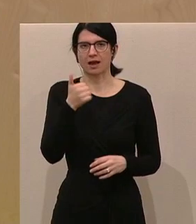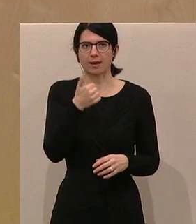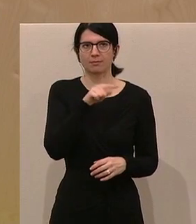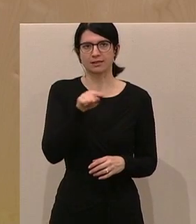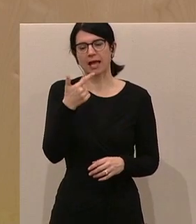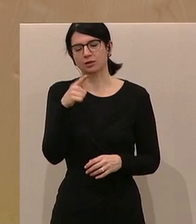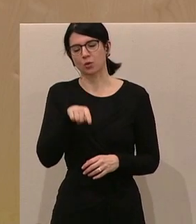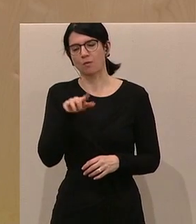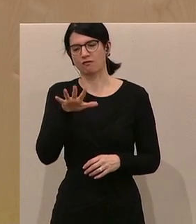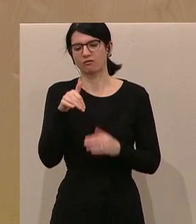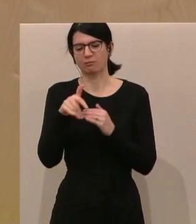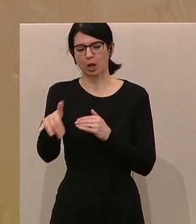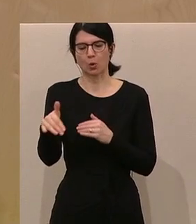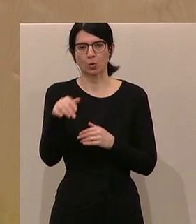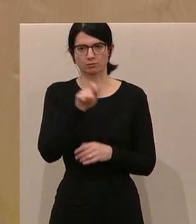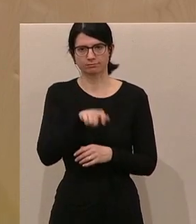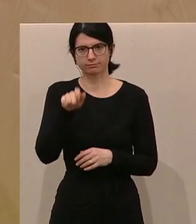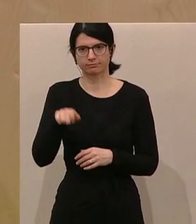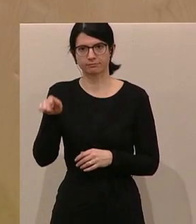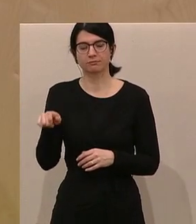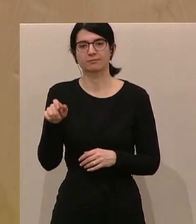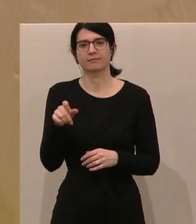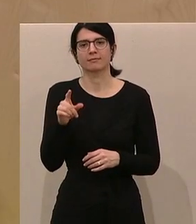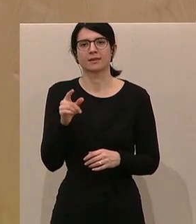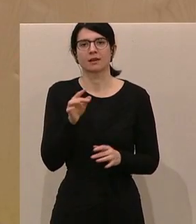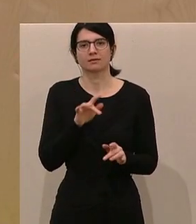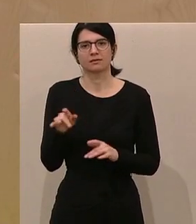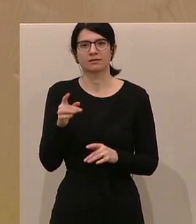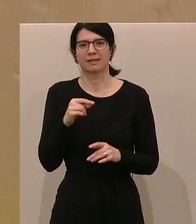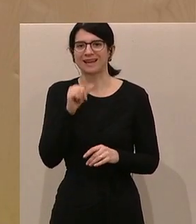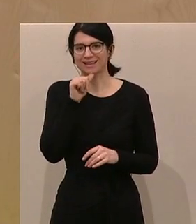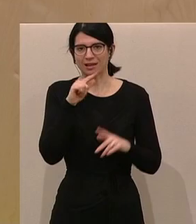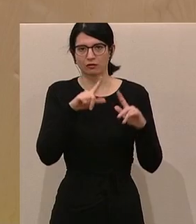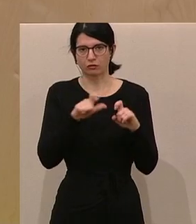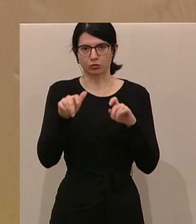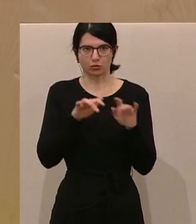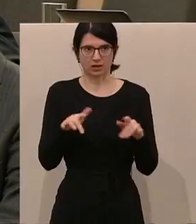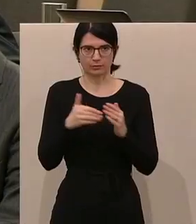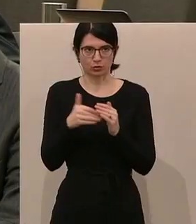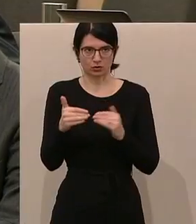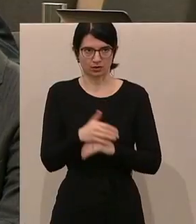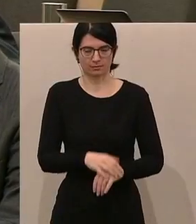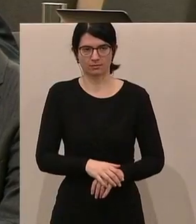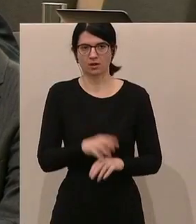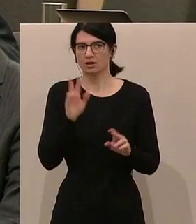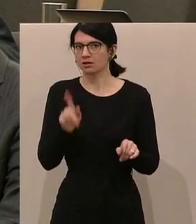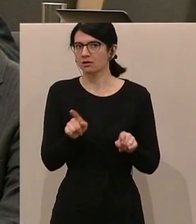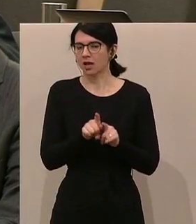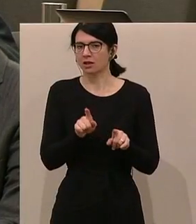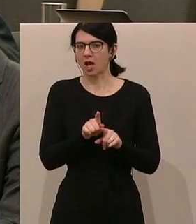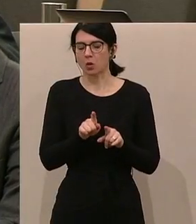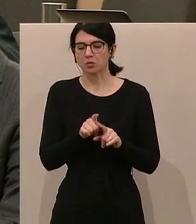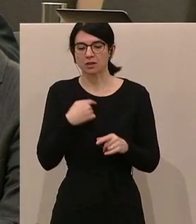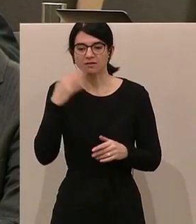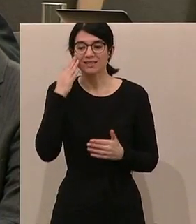1,5 Millionen Anspruchsberechtigte gibt, wo es kein Foto gibt. Das heißt, da kann man auch nicht nachvollziehen,